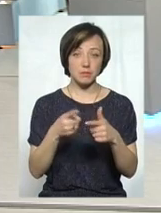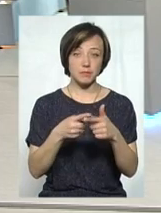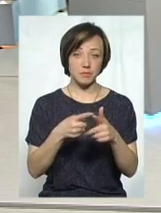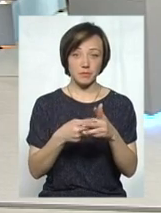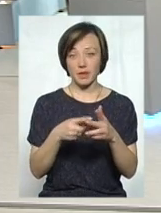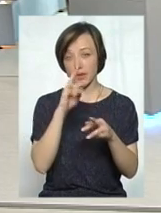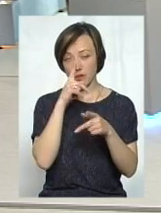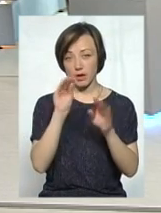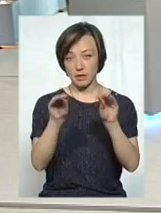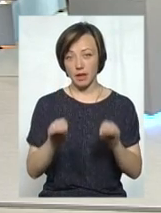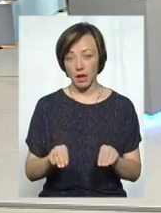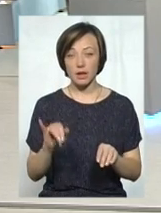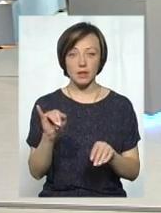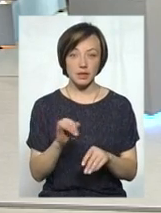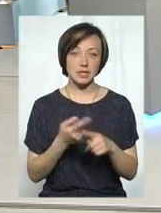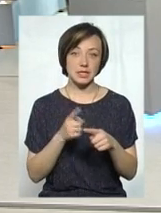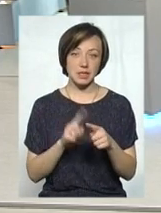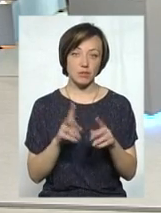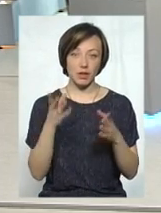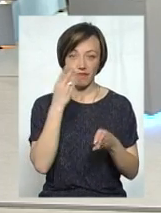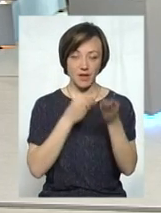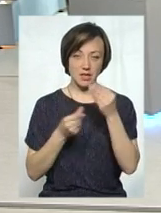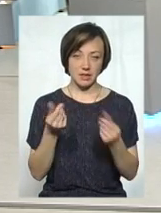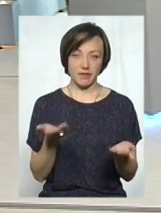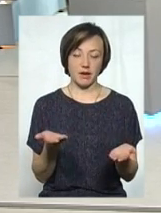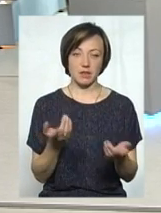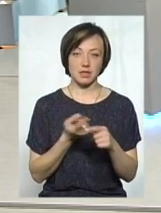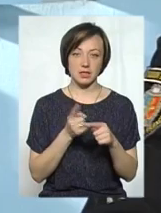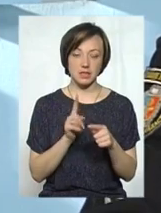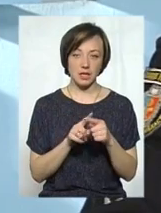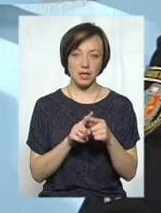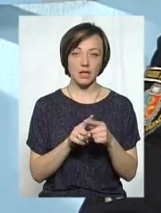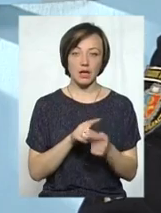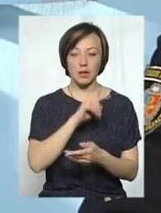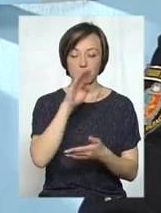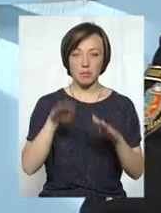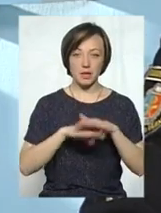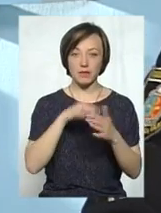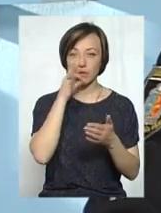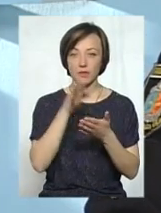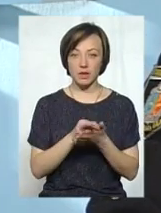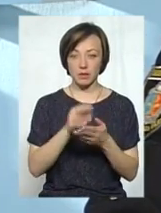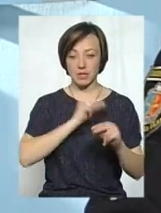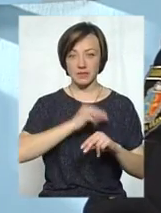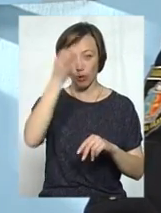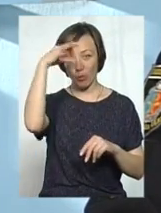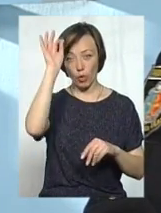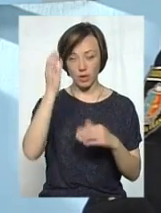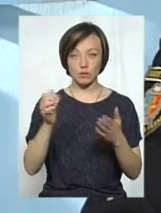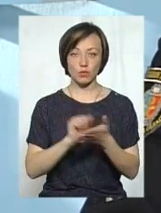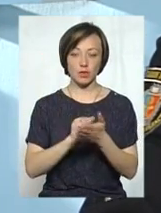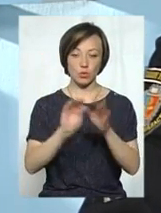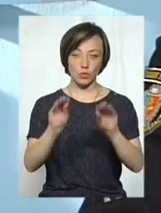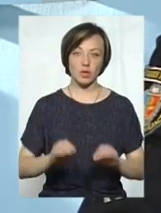сказати невірні дані і відповідно це вже буде фальсифікація. Це вже буде під відповідальність, попадає в нас працівник поліції, який